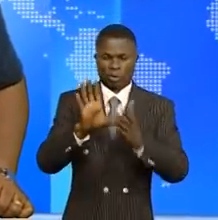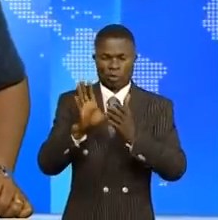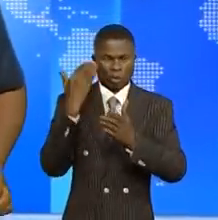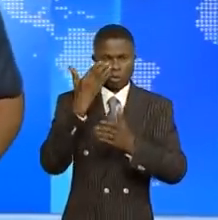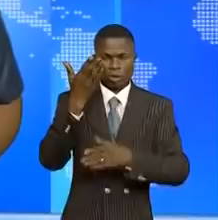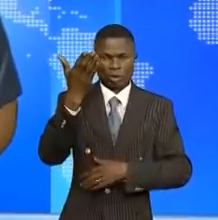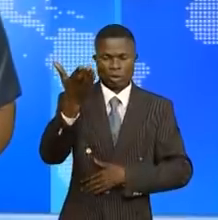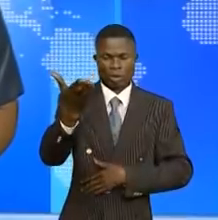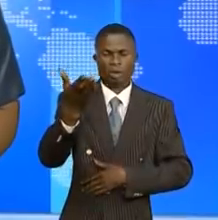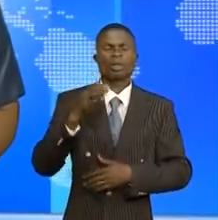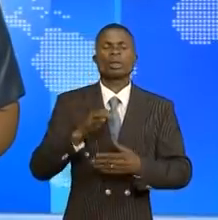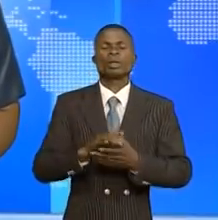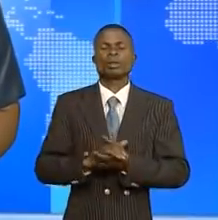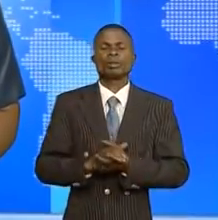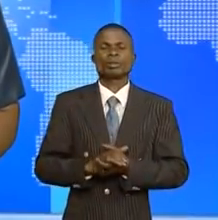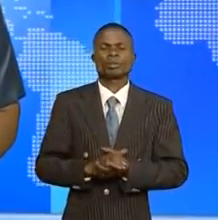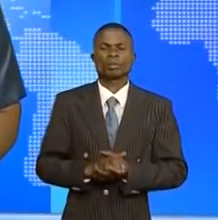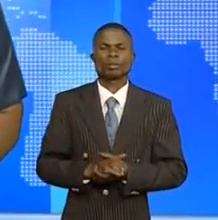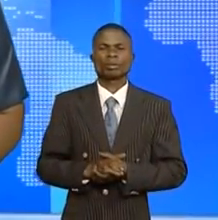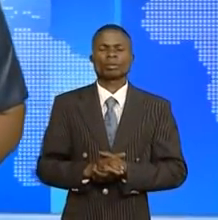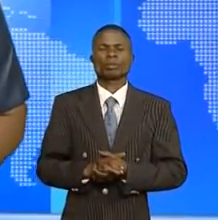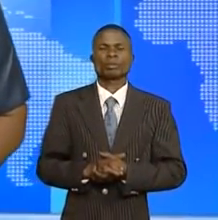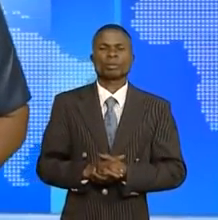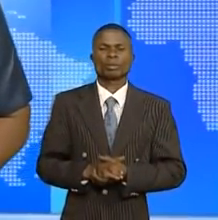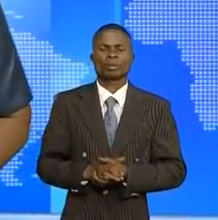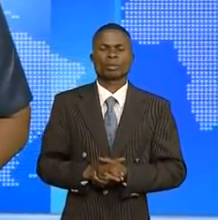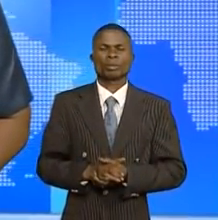arrivée et son accueil par la communauté congolaise.